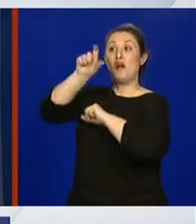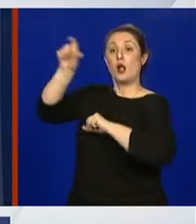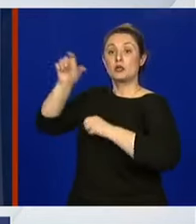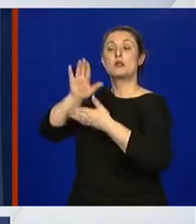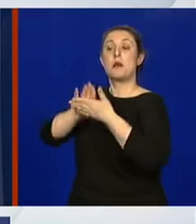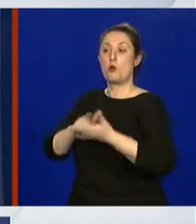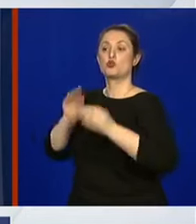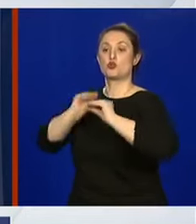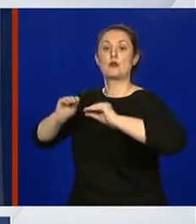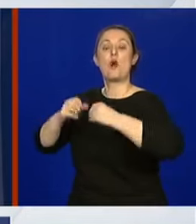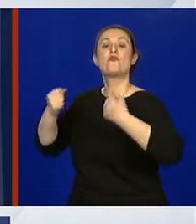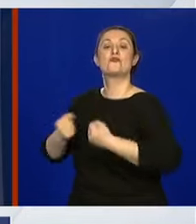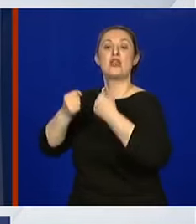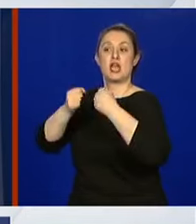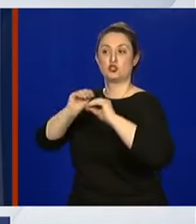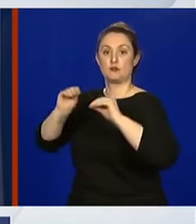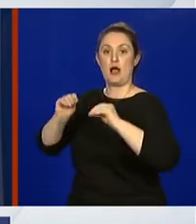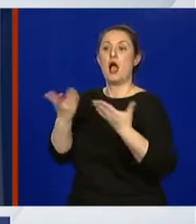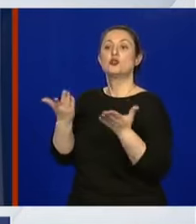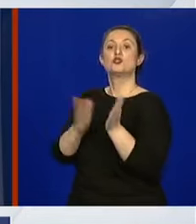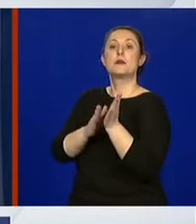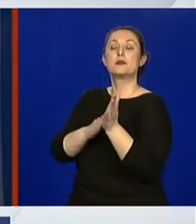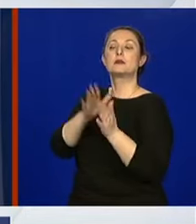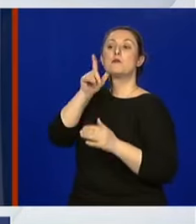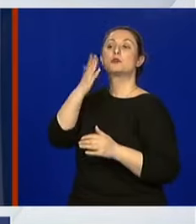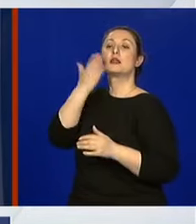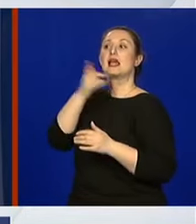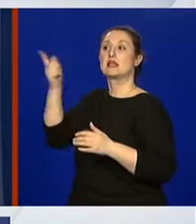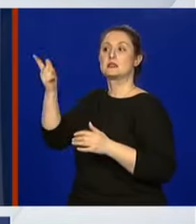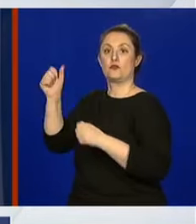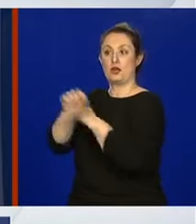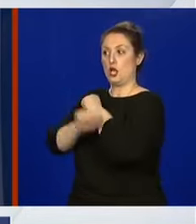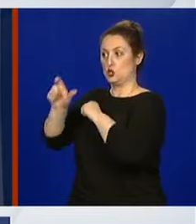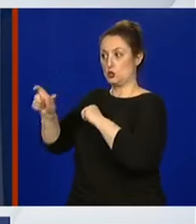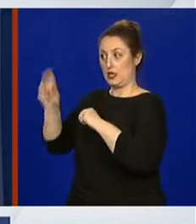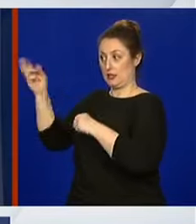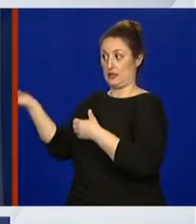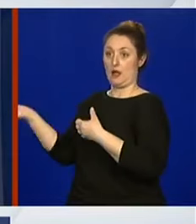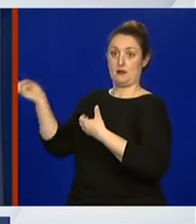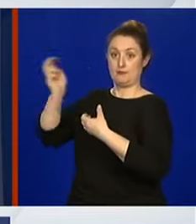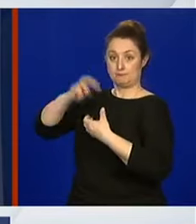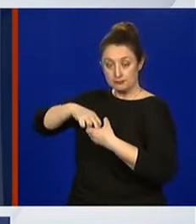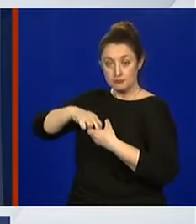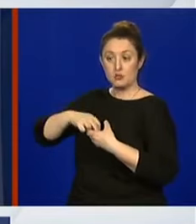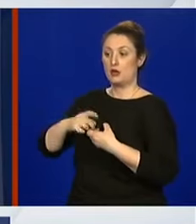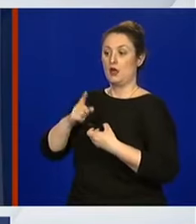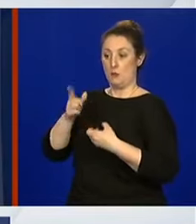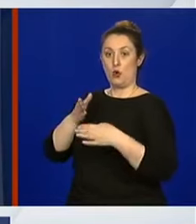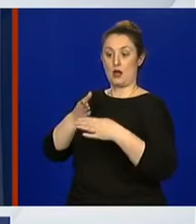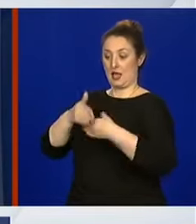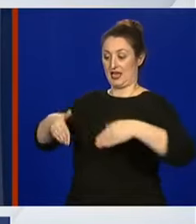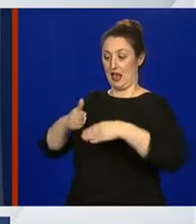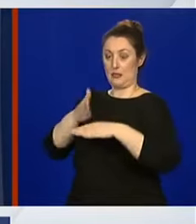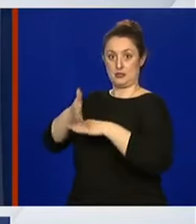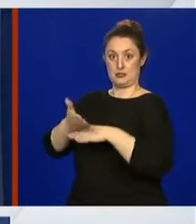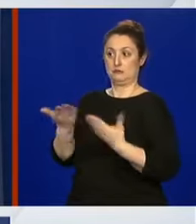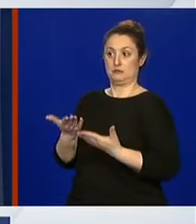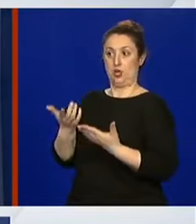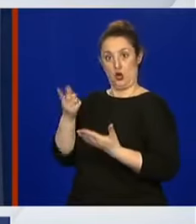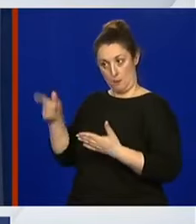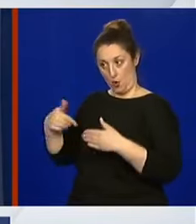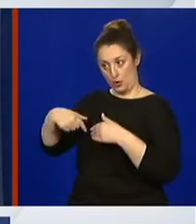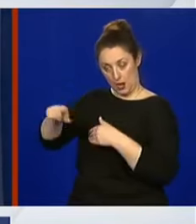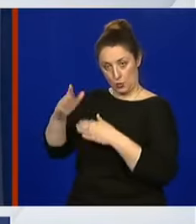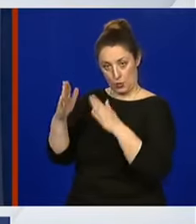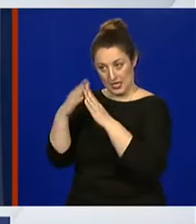Što je sa studentima iz BiH recimo, koji da bi prisustovali vježbama trebaju upreći granicu? Hoće li oni morati ići u samoizolaciju dva tjedna